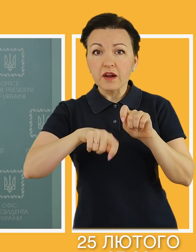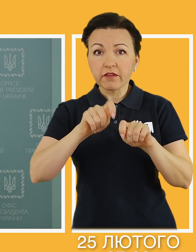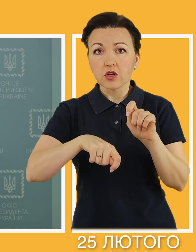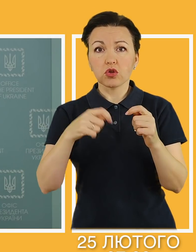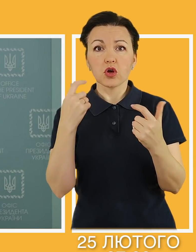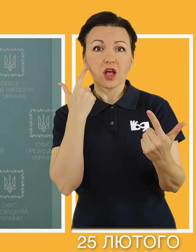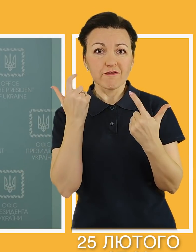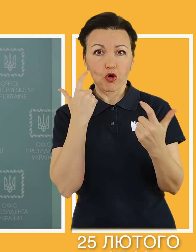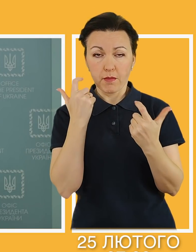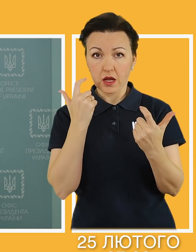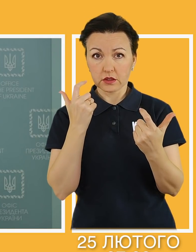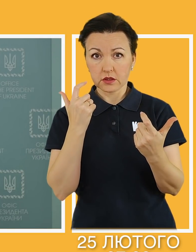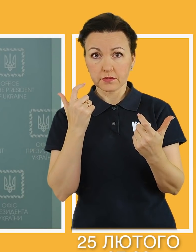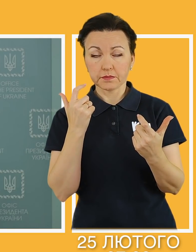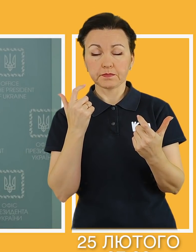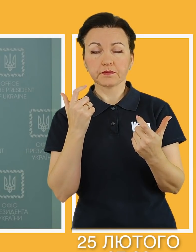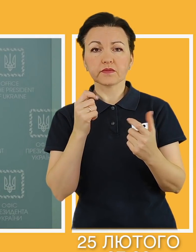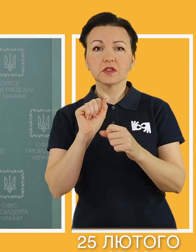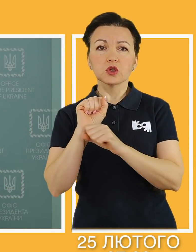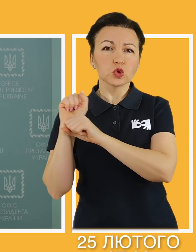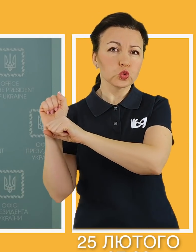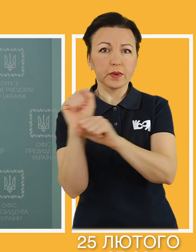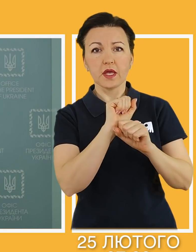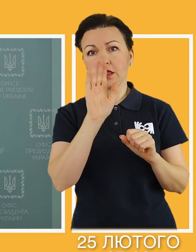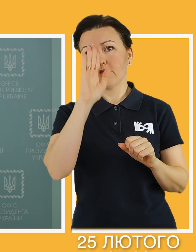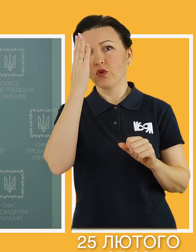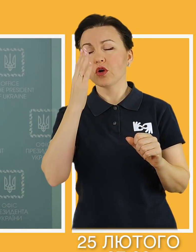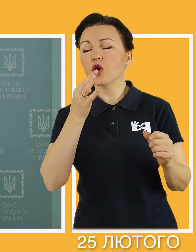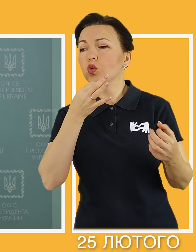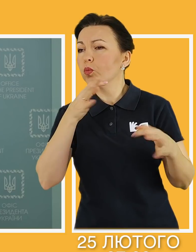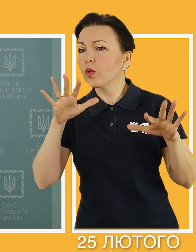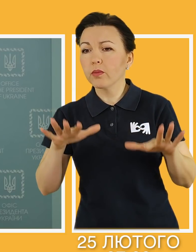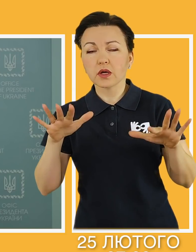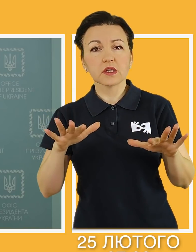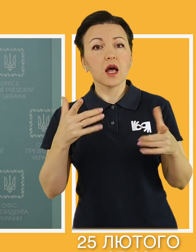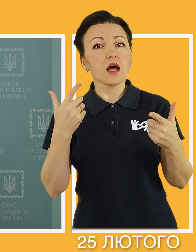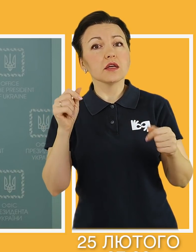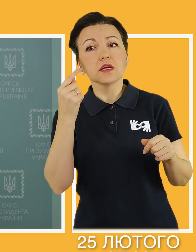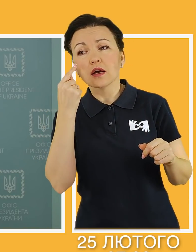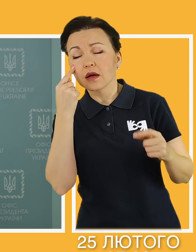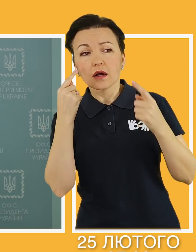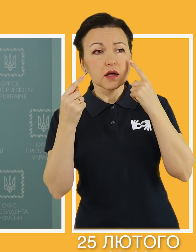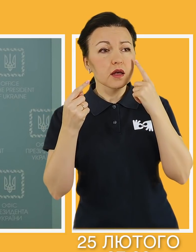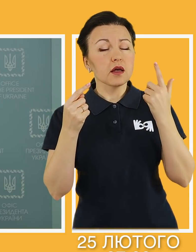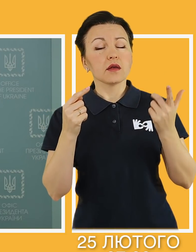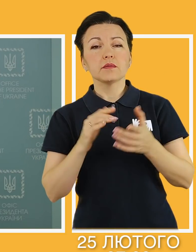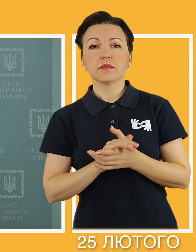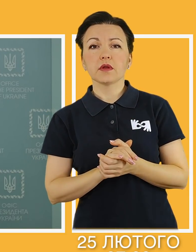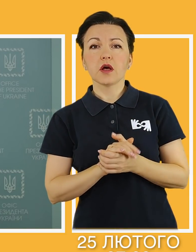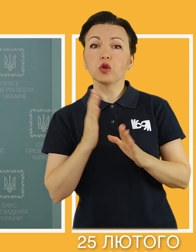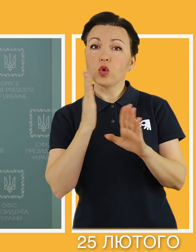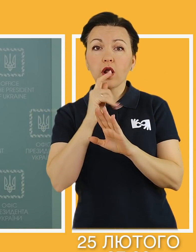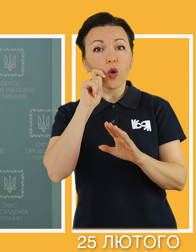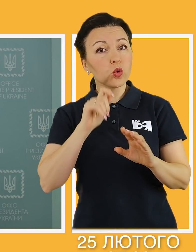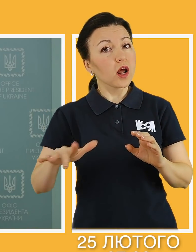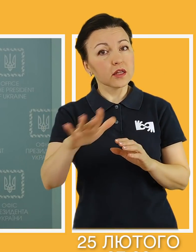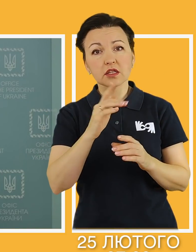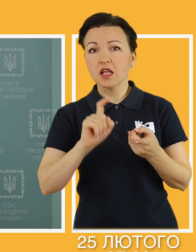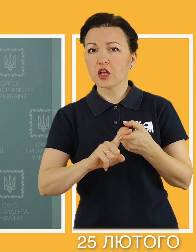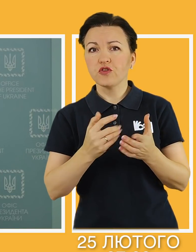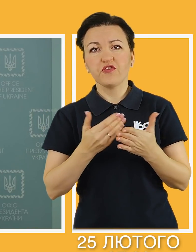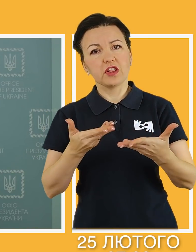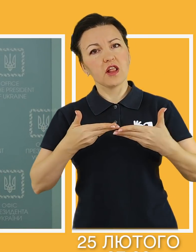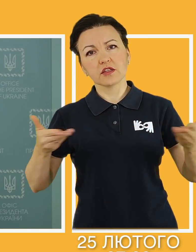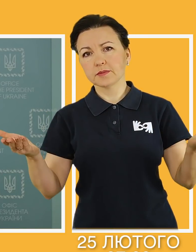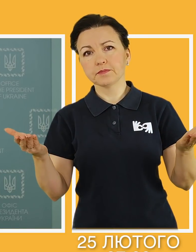офіційної інформації. Зупиняйте ворога всюду, всюду, де ви бачите. Доля України залежить